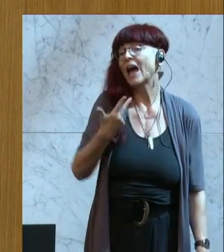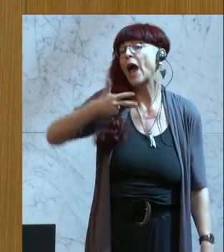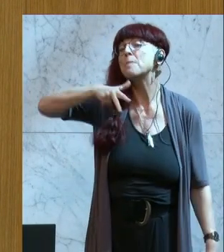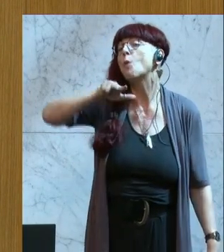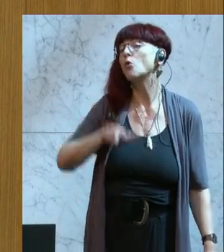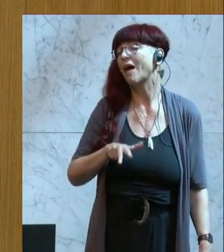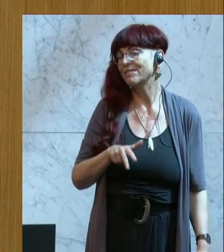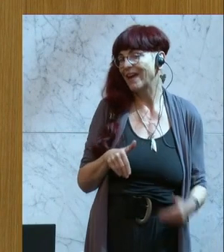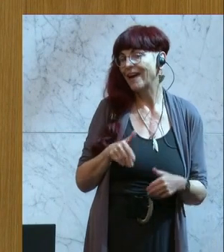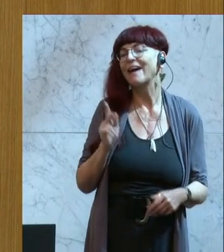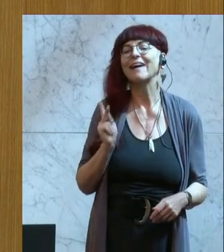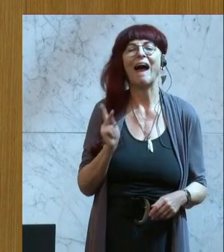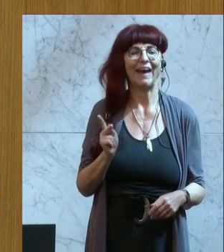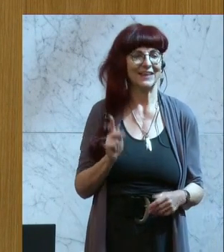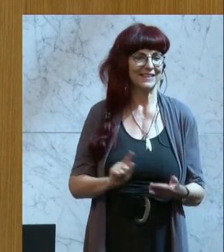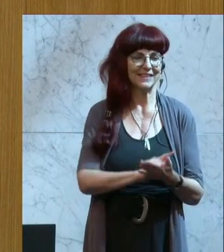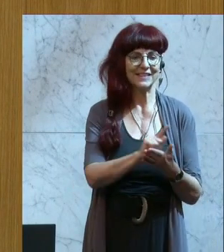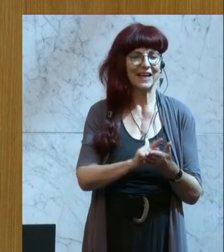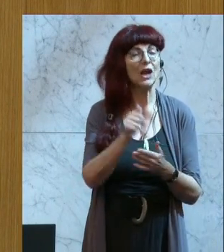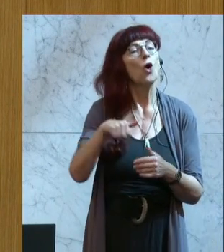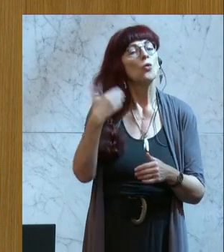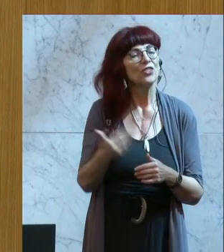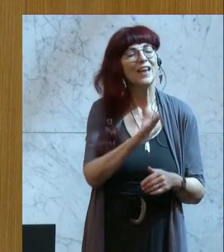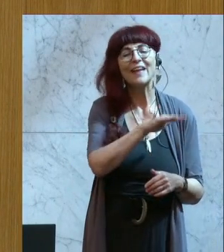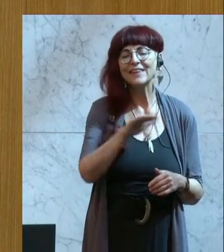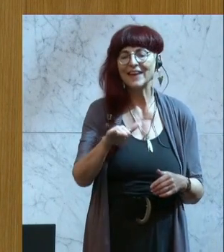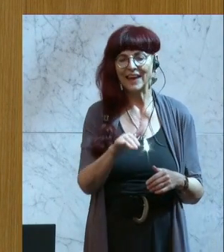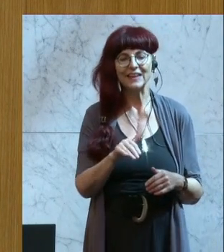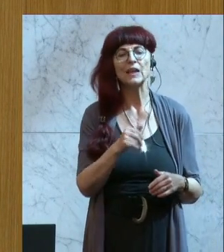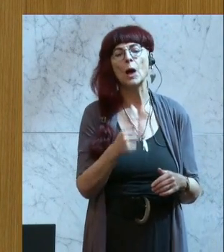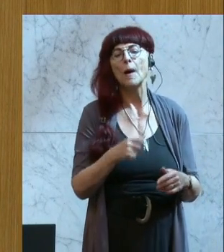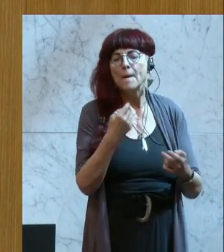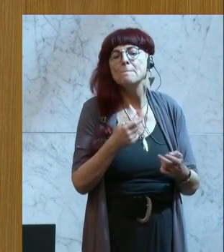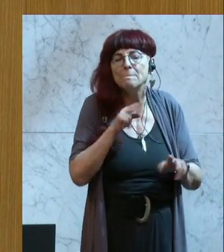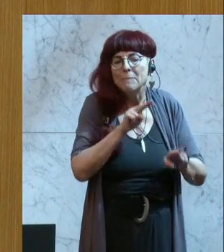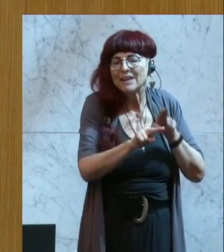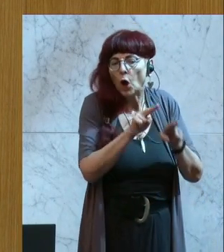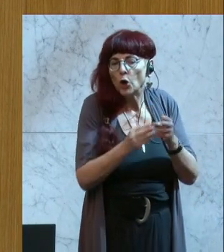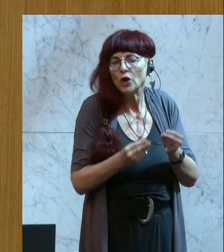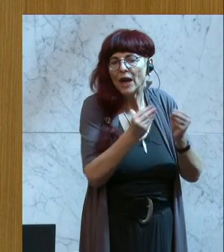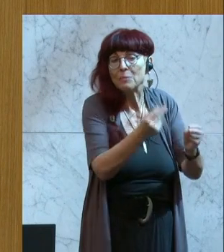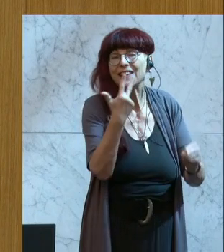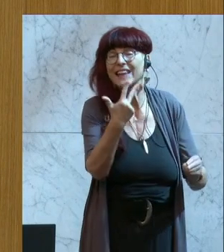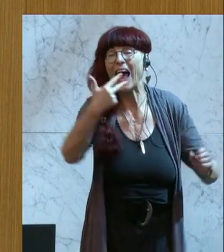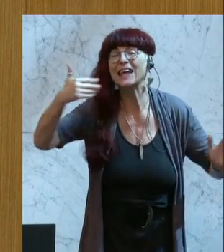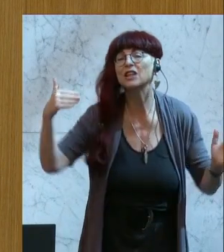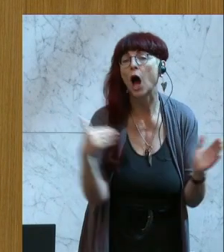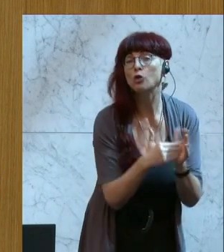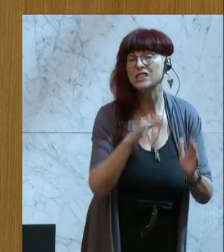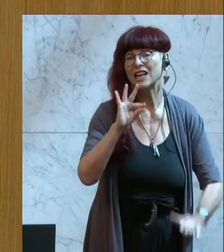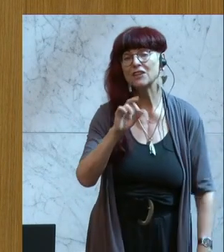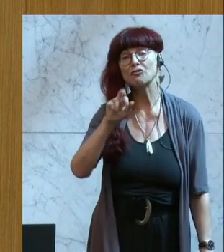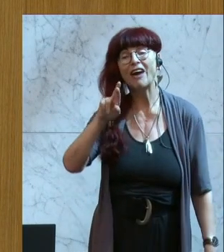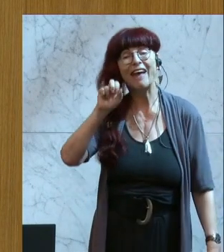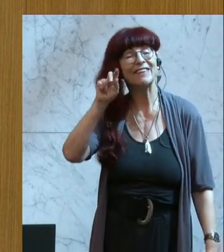und wenn Sie dann nachher Ihr Kind in die Kinderbetreuung bringen, zahlen Sie 3.000 Franken. Jedes Monat. Das ist die